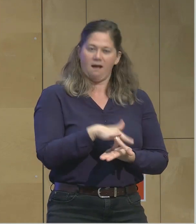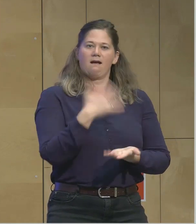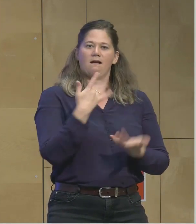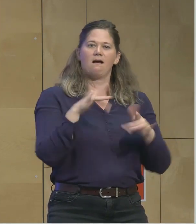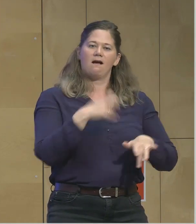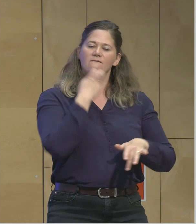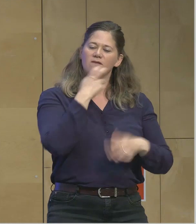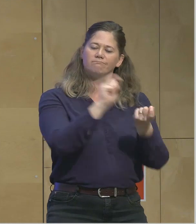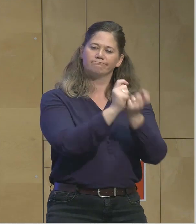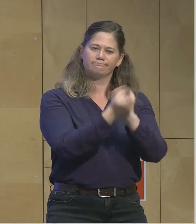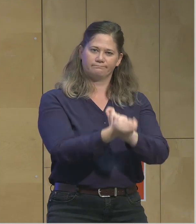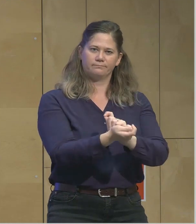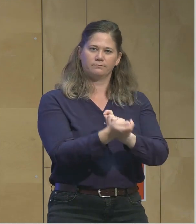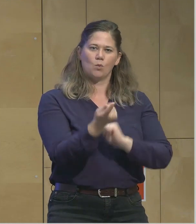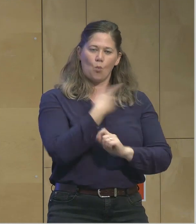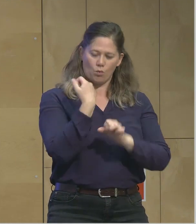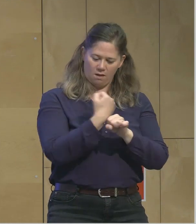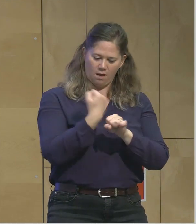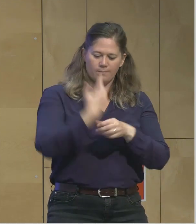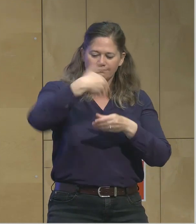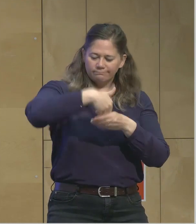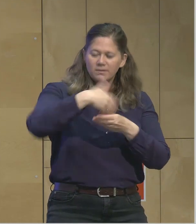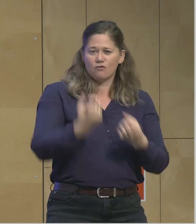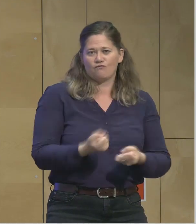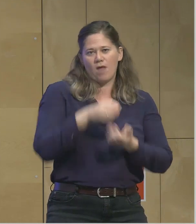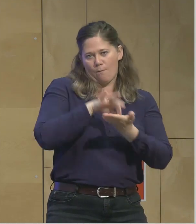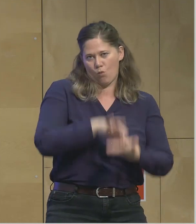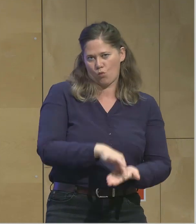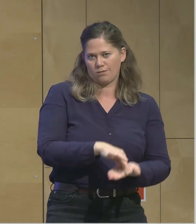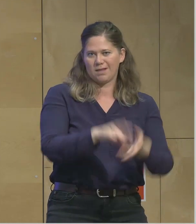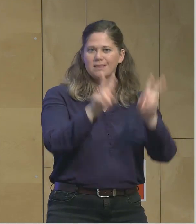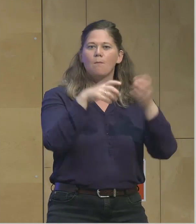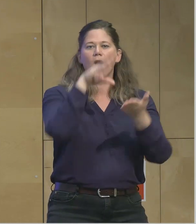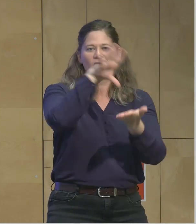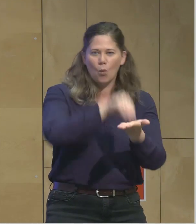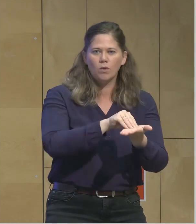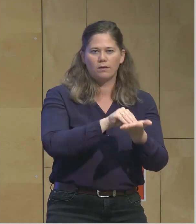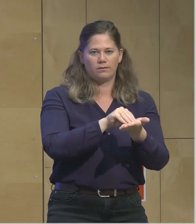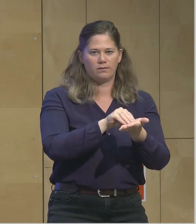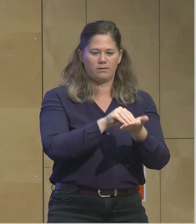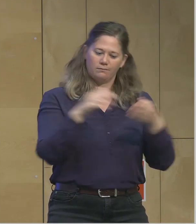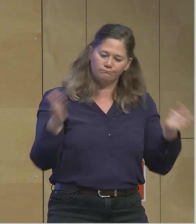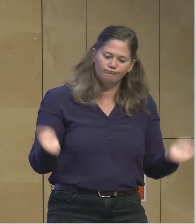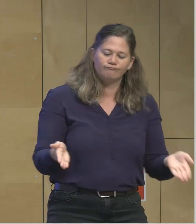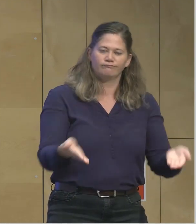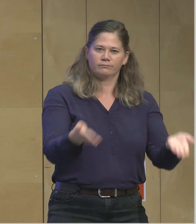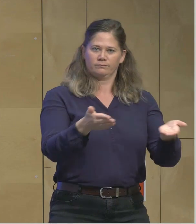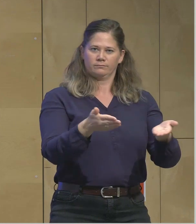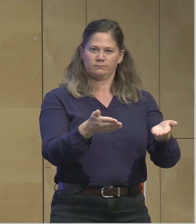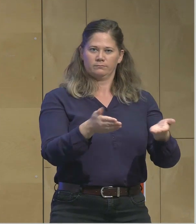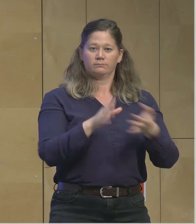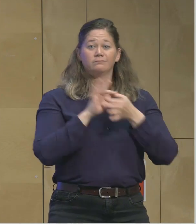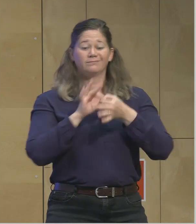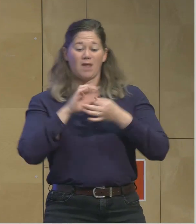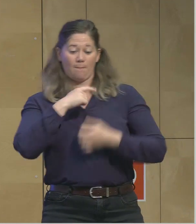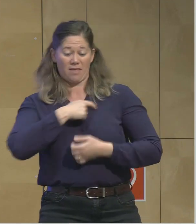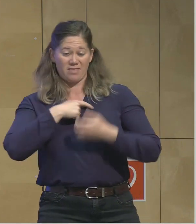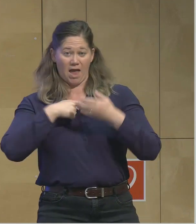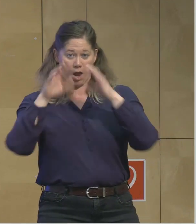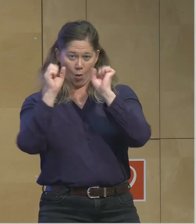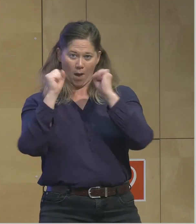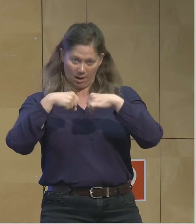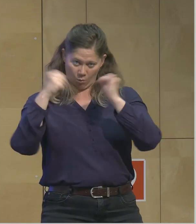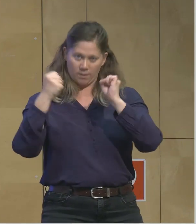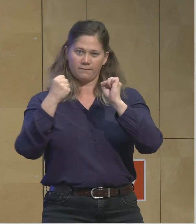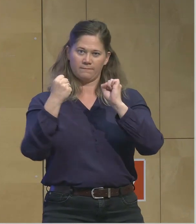Arbeit den Schwerpunkt darauf legen, beim Wohnen weiterzukommen. In Parteienübereinkommen haben wir bereits das Thema Wohnen zum